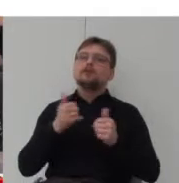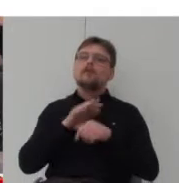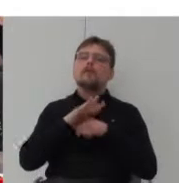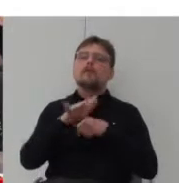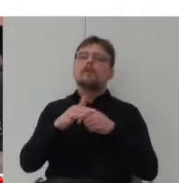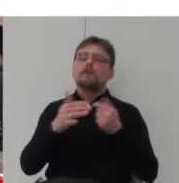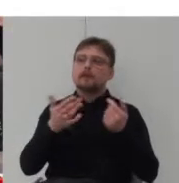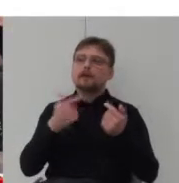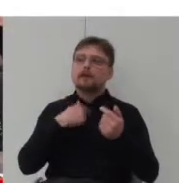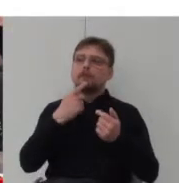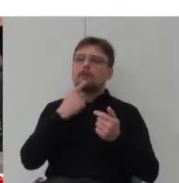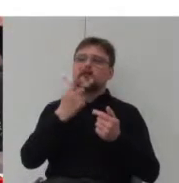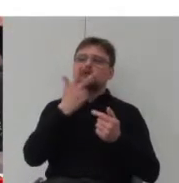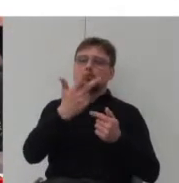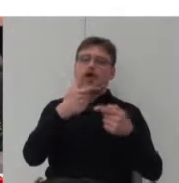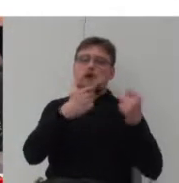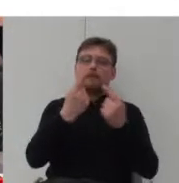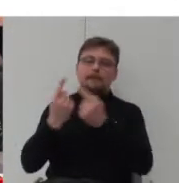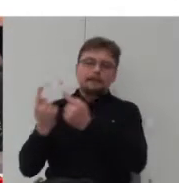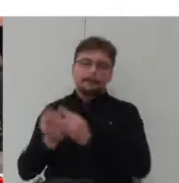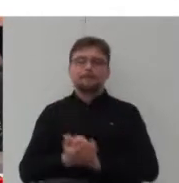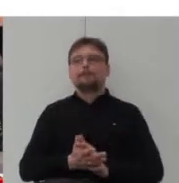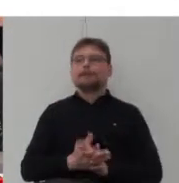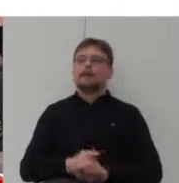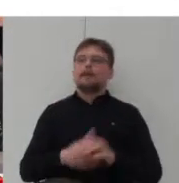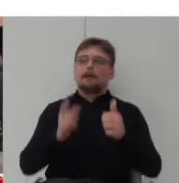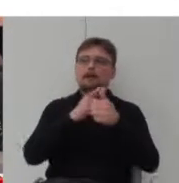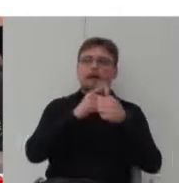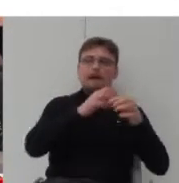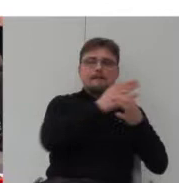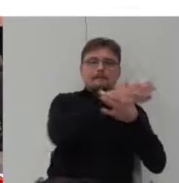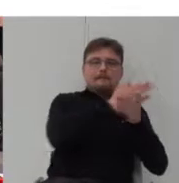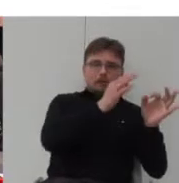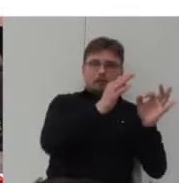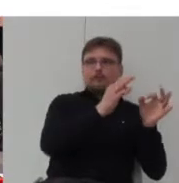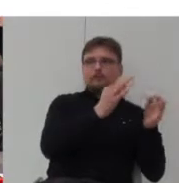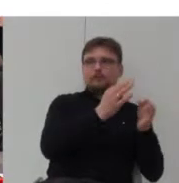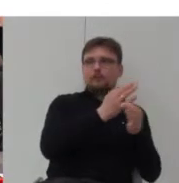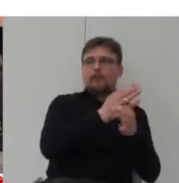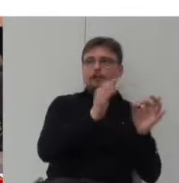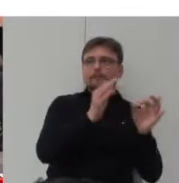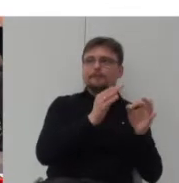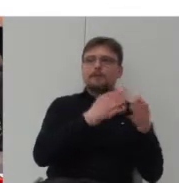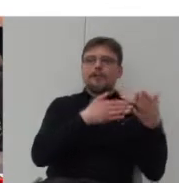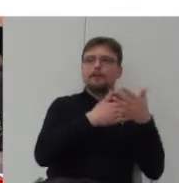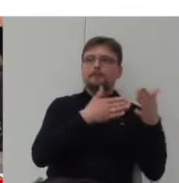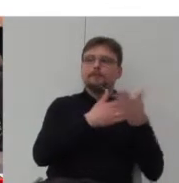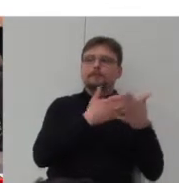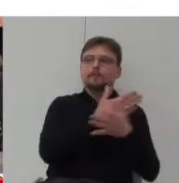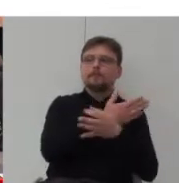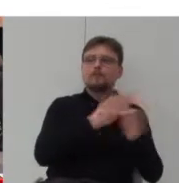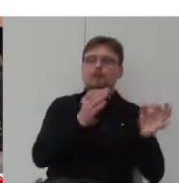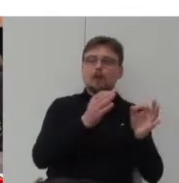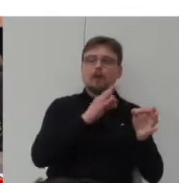Wydrębniłem trzy takie konflikty. Pierwszy to jest między wolnością, rozumianą jako nieograniczoną do wolnością w kształtowaniu